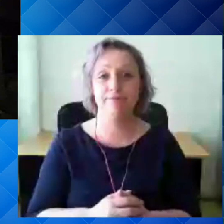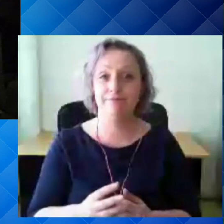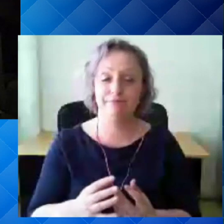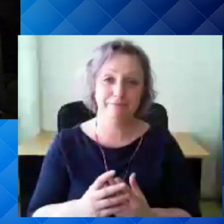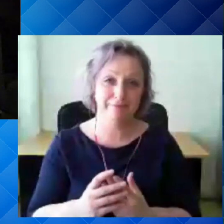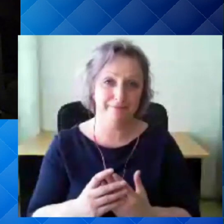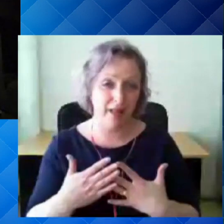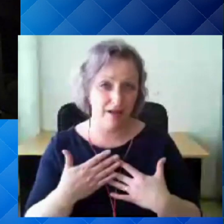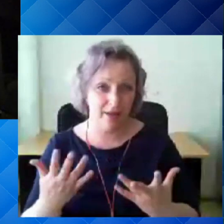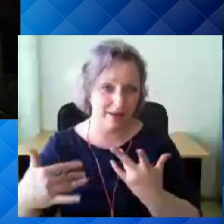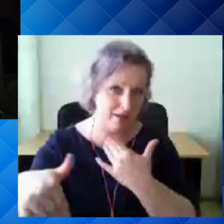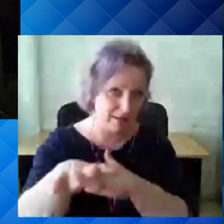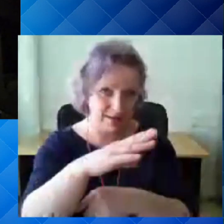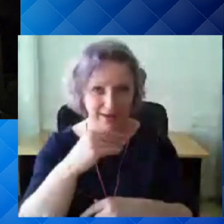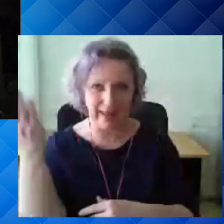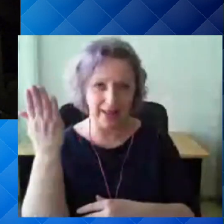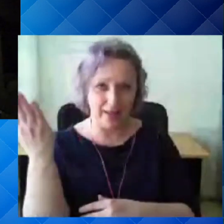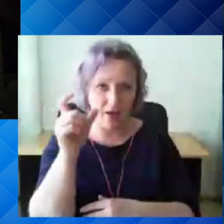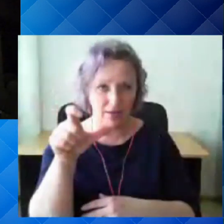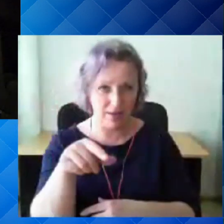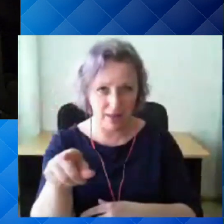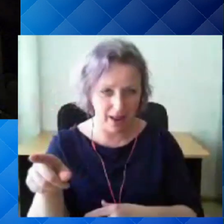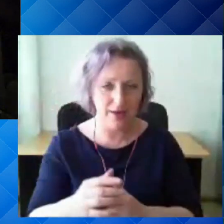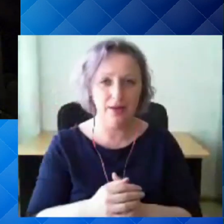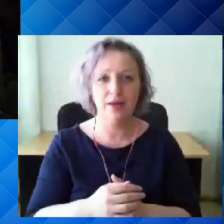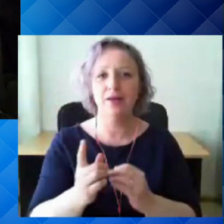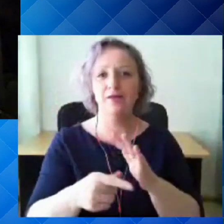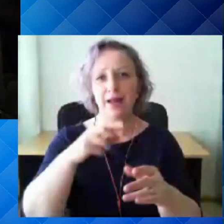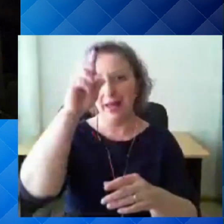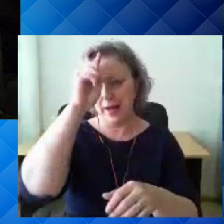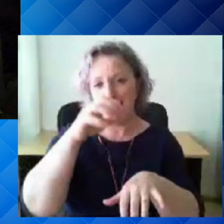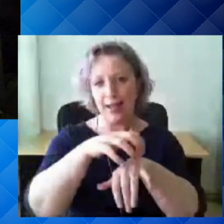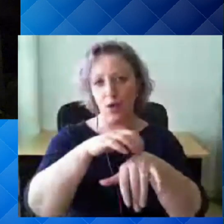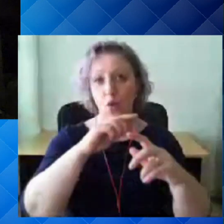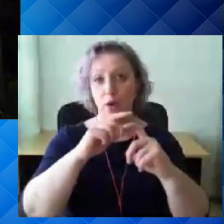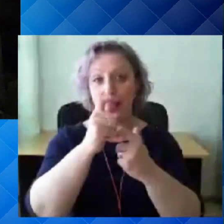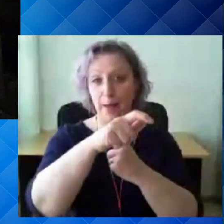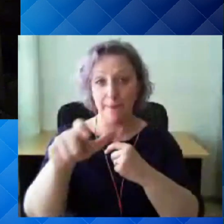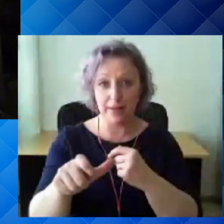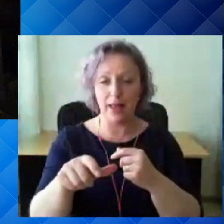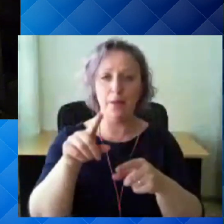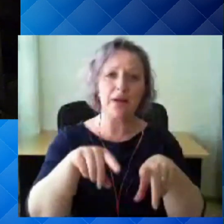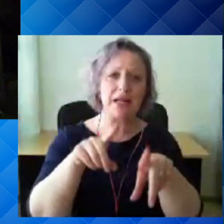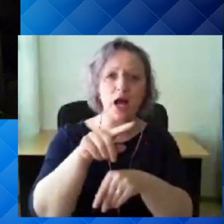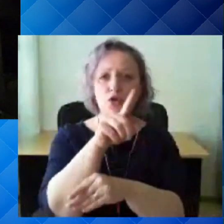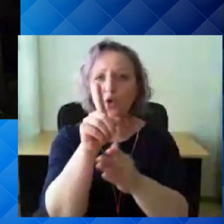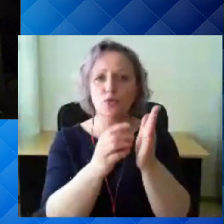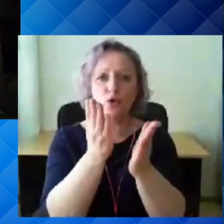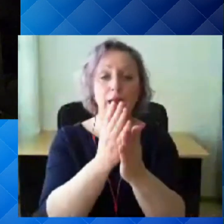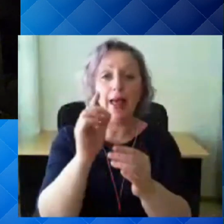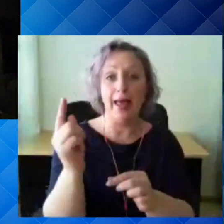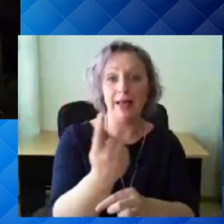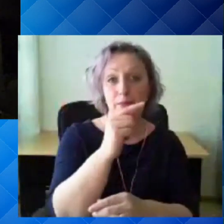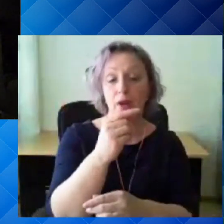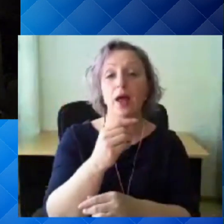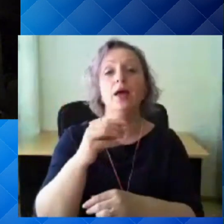Kõikidele ette kandite tegejatele ja ka riigikogu liikmetel on mõningaid küsimusi. Esimene küsija on